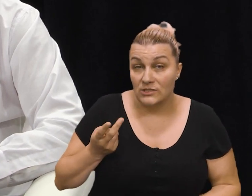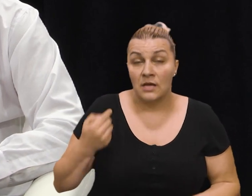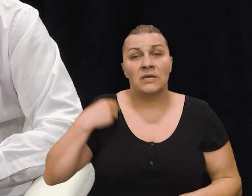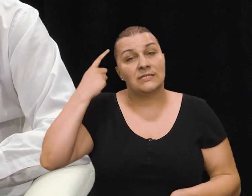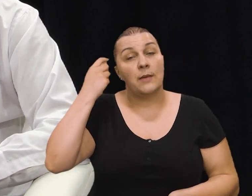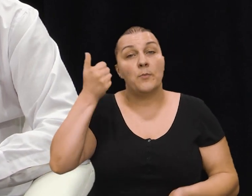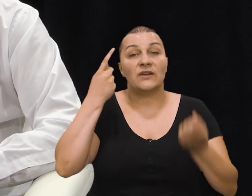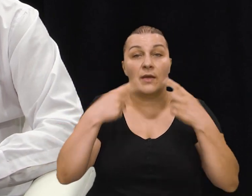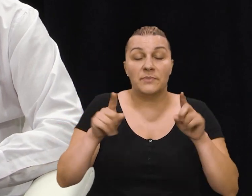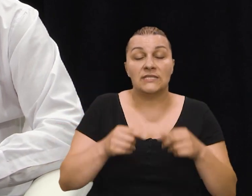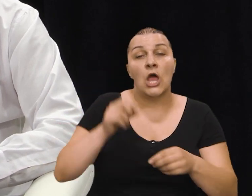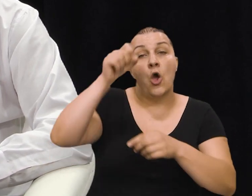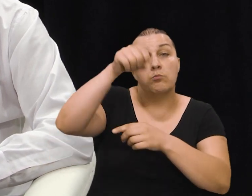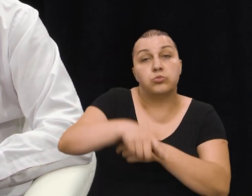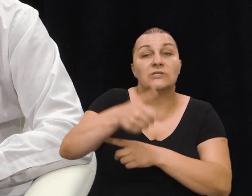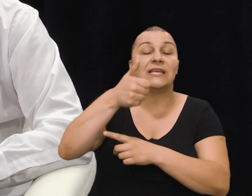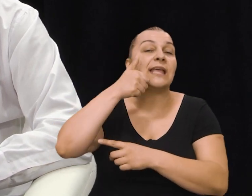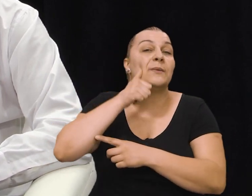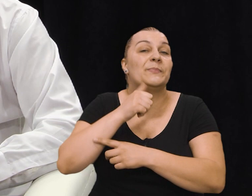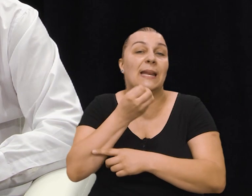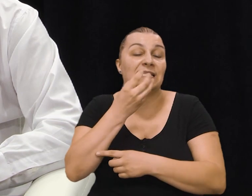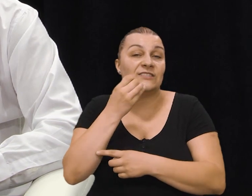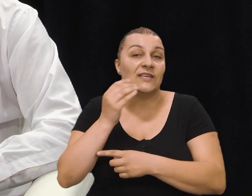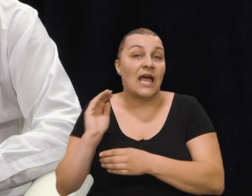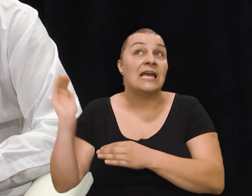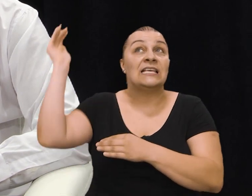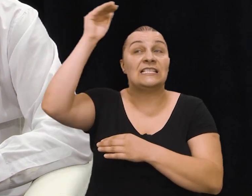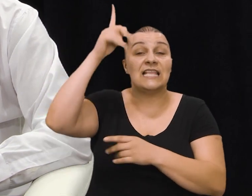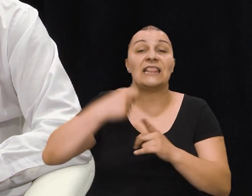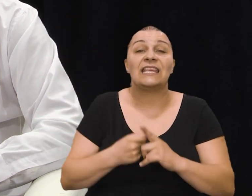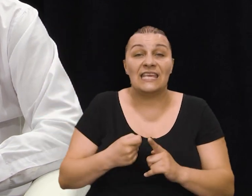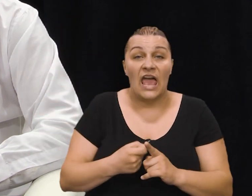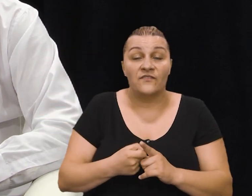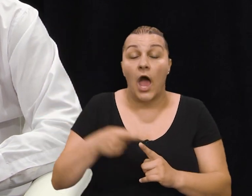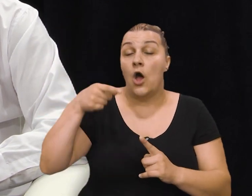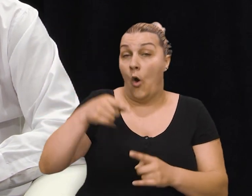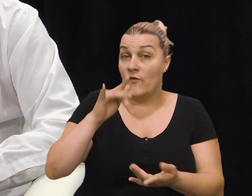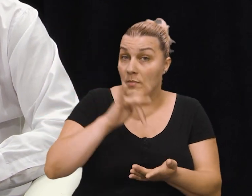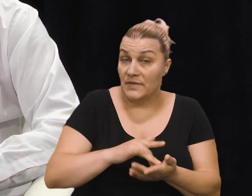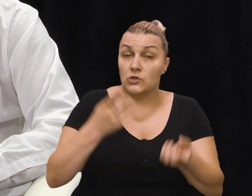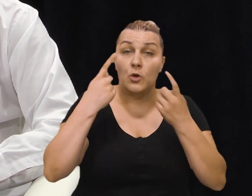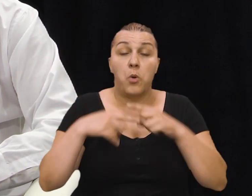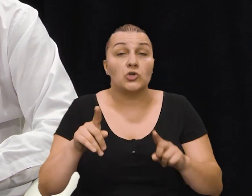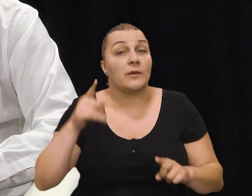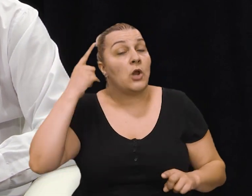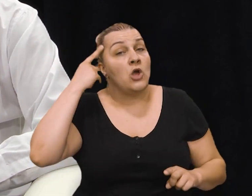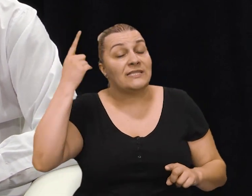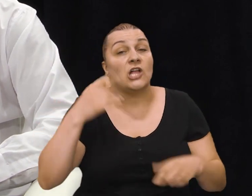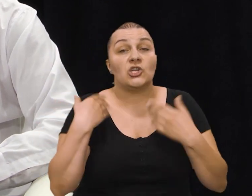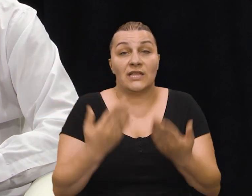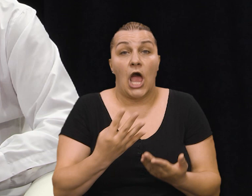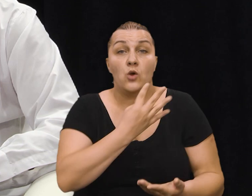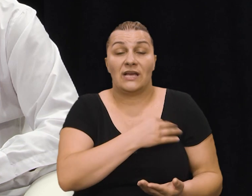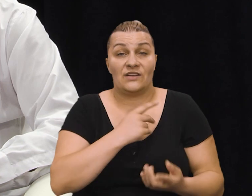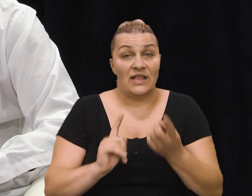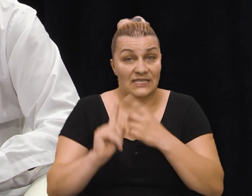i znamo one prve pjesme, pusti jedan bili cvitak iznad Kijeva. Tom mjestu posebno značaj